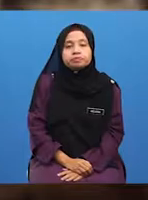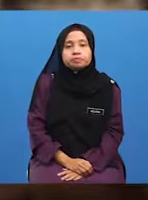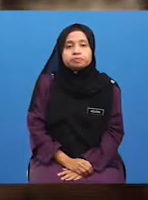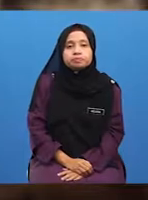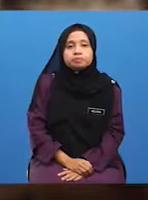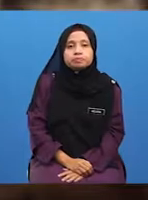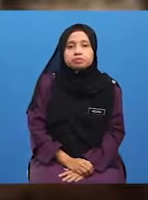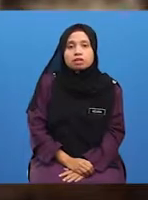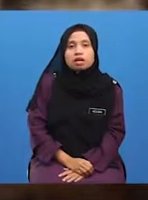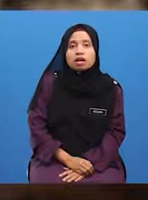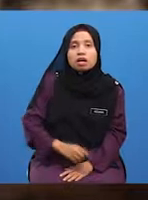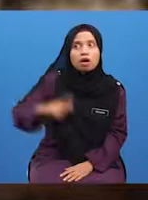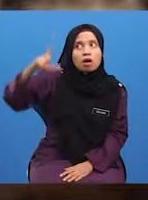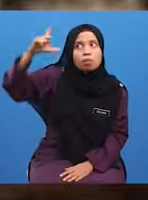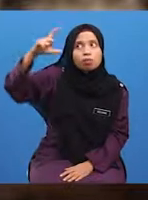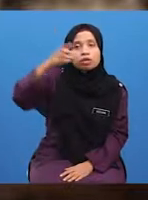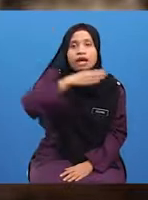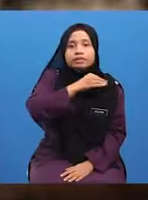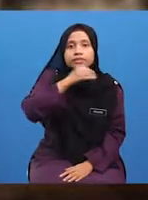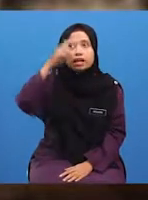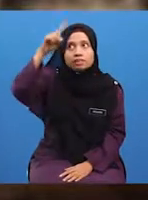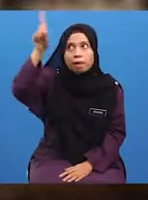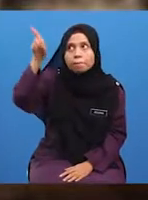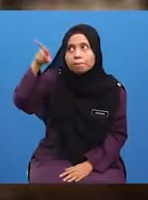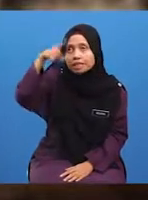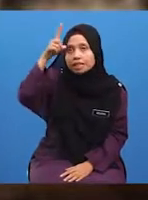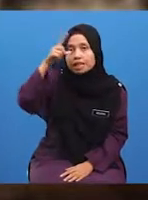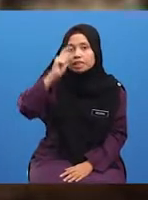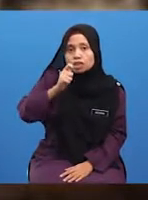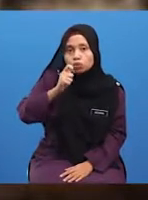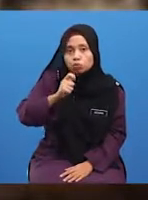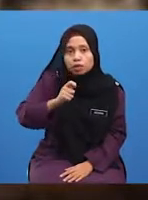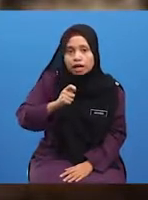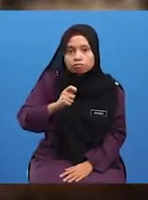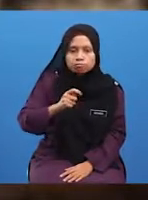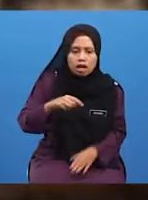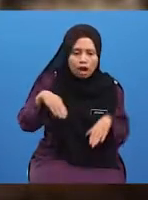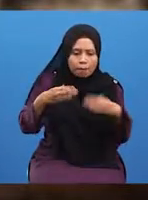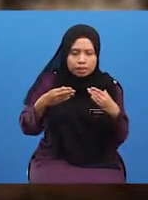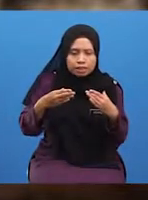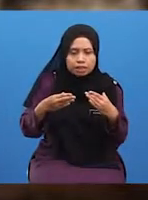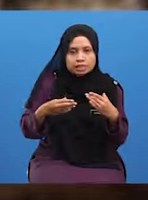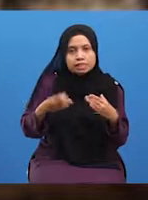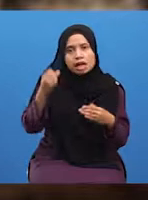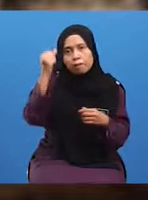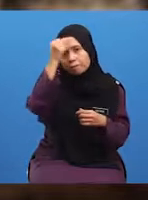Bulan dan matahari menentukan tingkah laku masyarakat utara